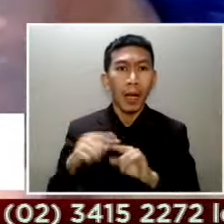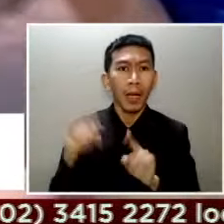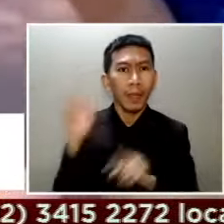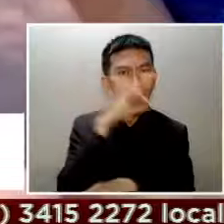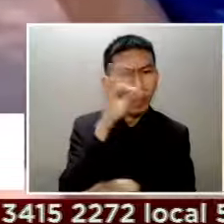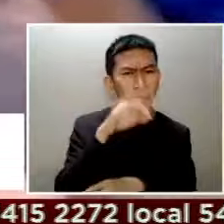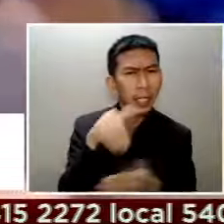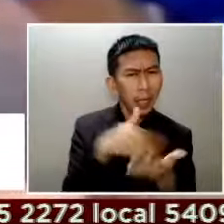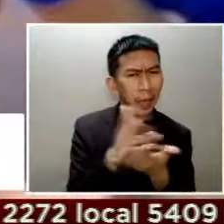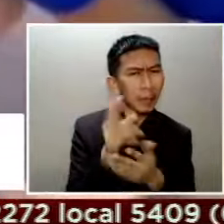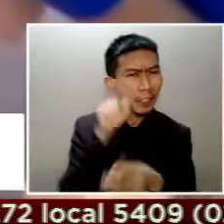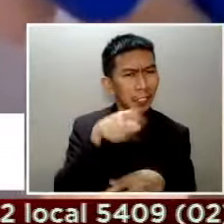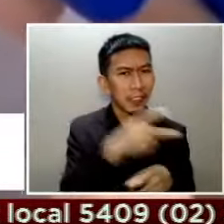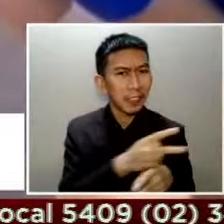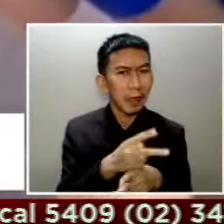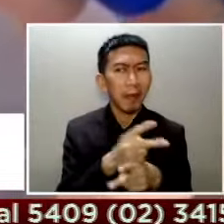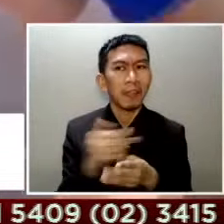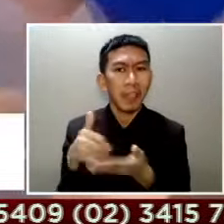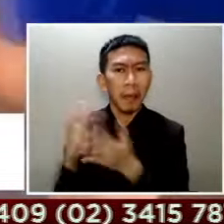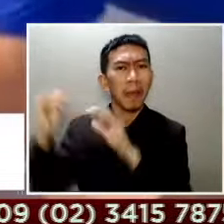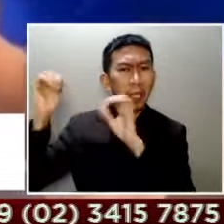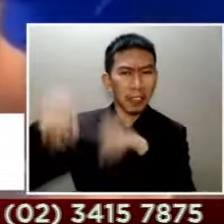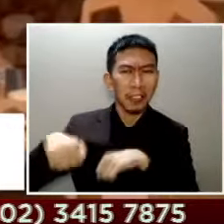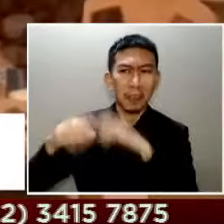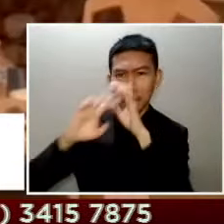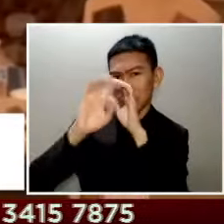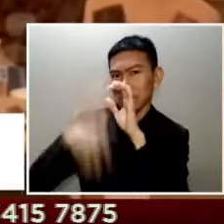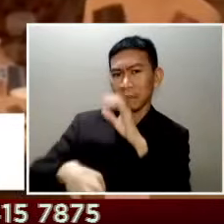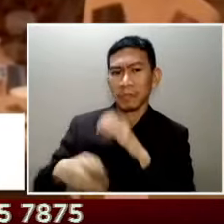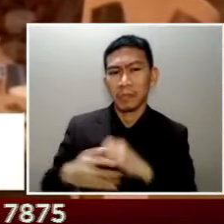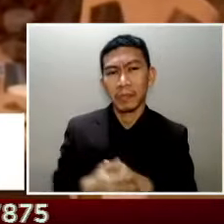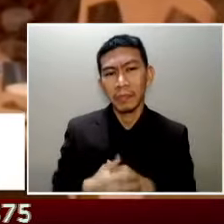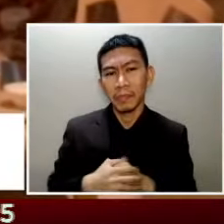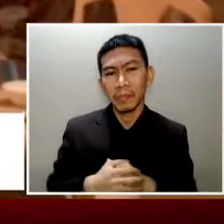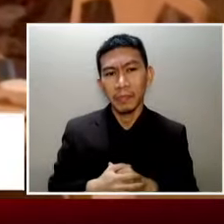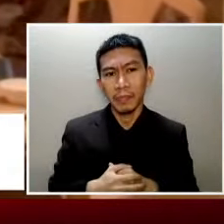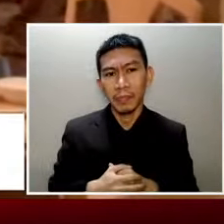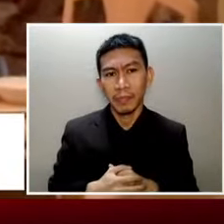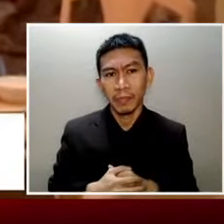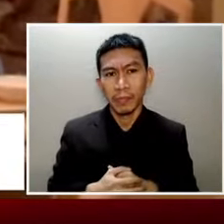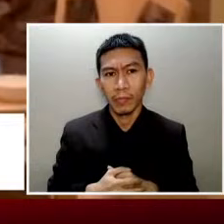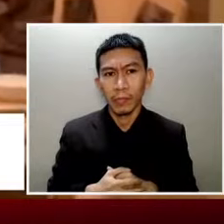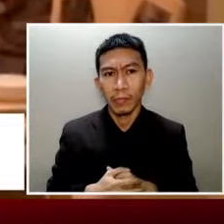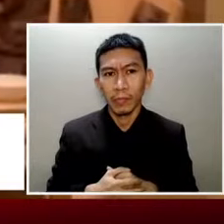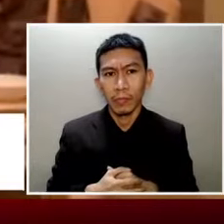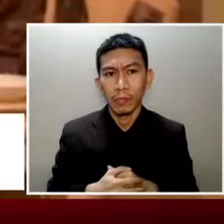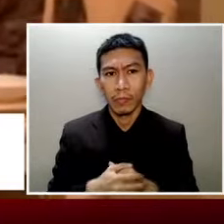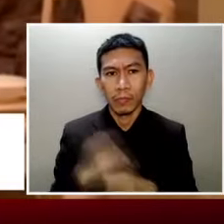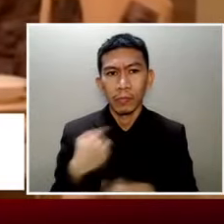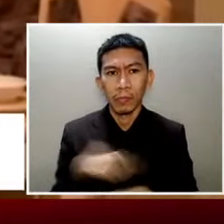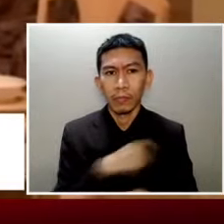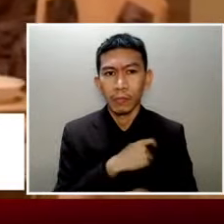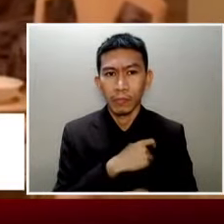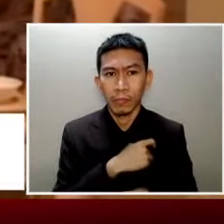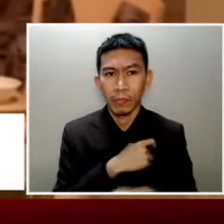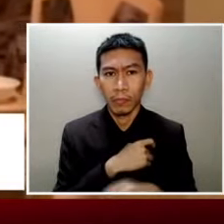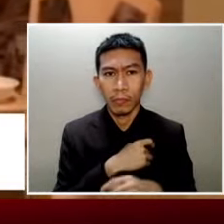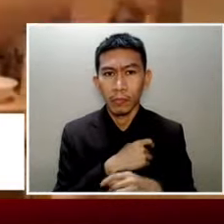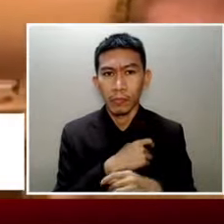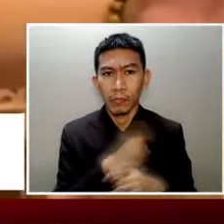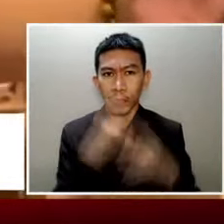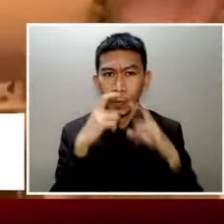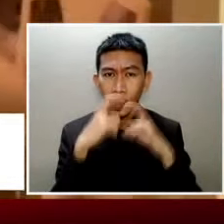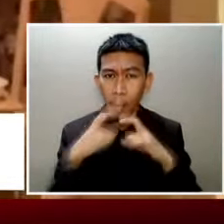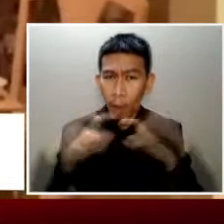namang sangayon sa pagtanggal na ng mga restrictions. We don't put masks for ourselves, but for